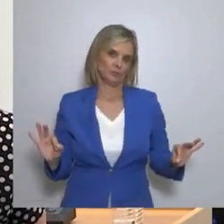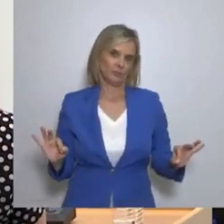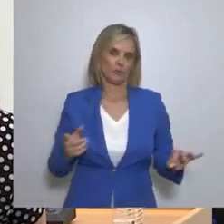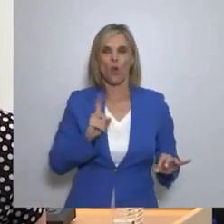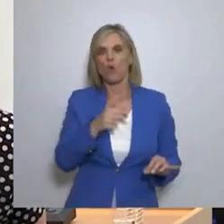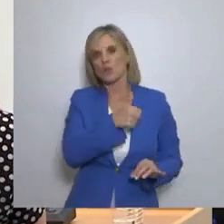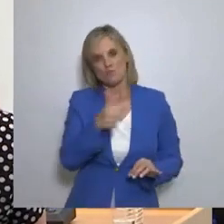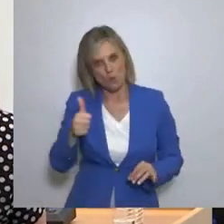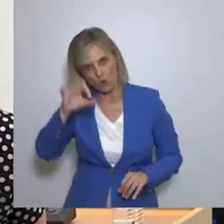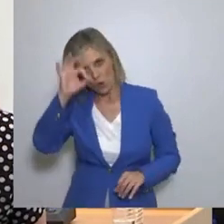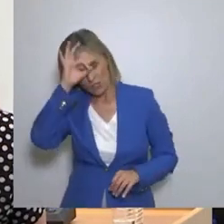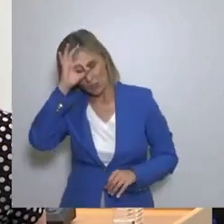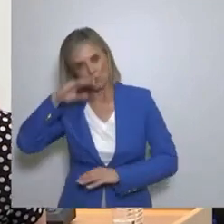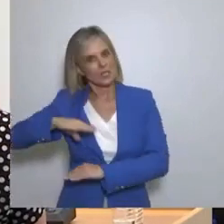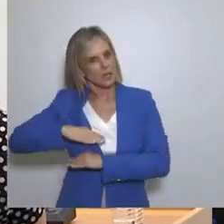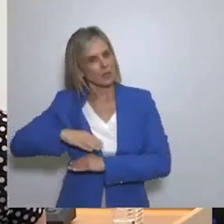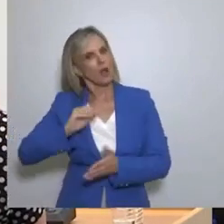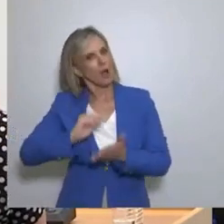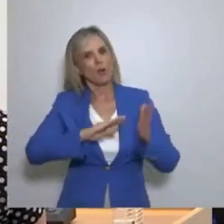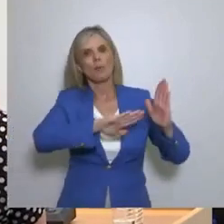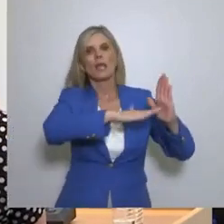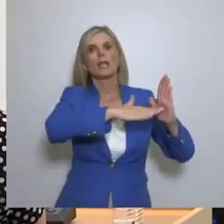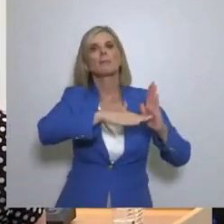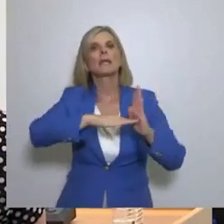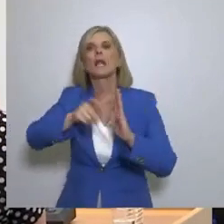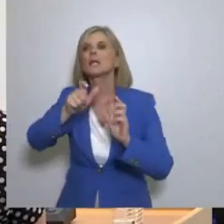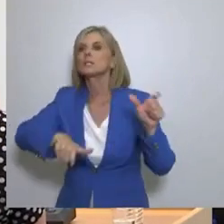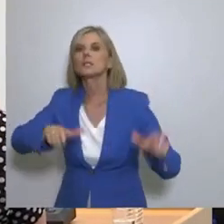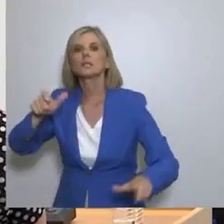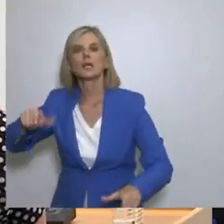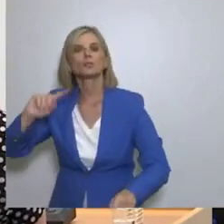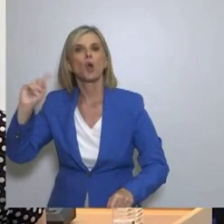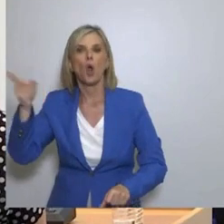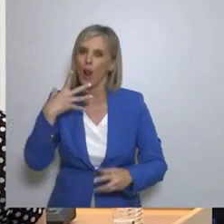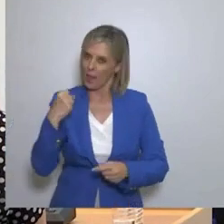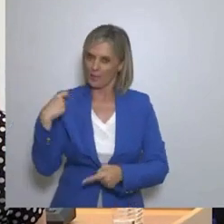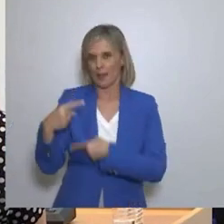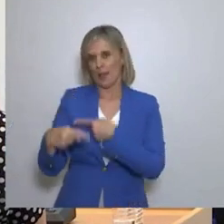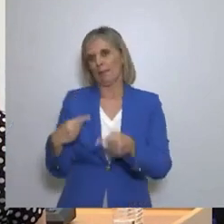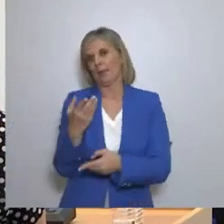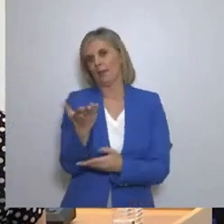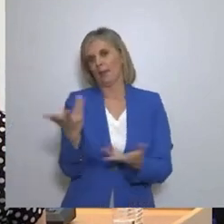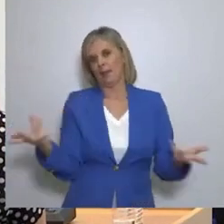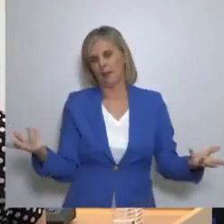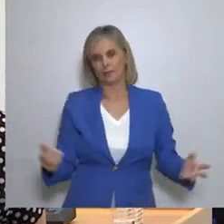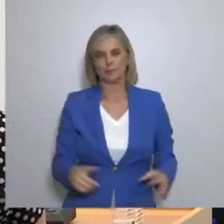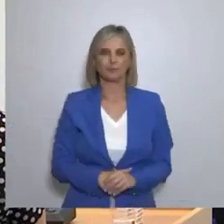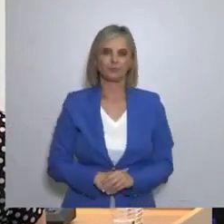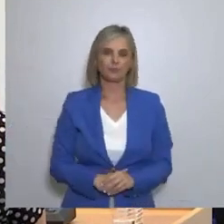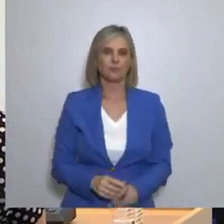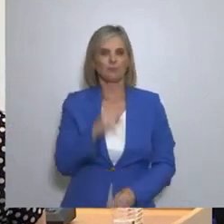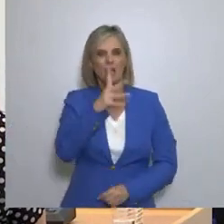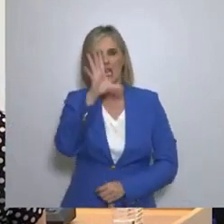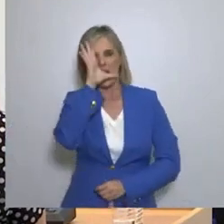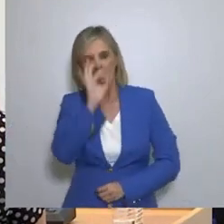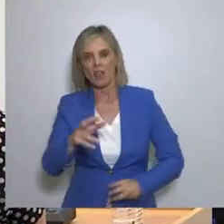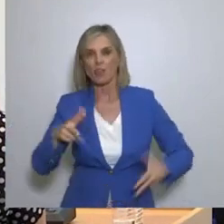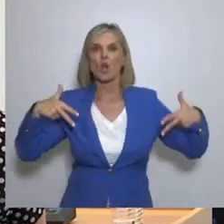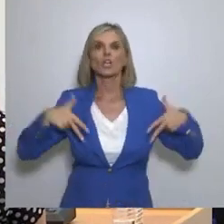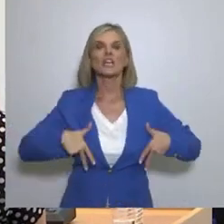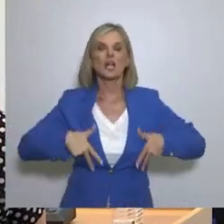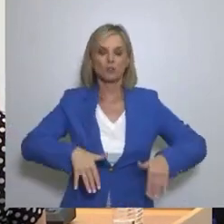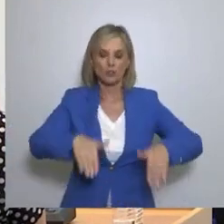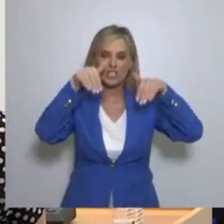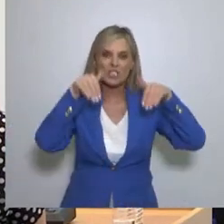τα σώματα ασφαλείας Αλλά και κάθε υπηρεσία Το έχουμε ζήσει όλοι μας Και όλοι μας έχουμε μια εμπειρία Το ζήτημα είναι ότι ένα αληθινό κράτος Σέβεται τον